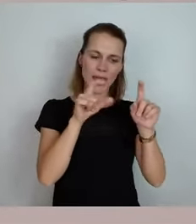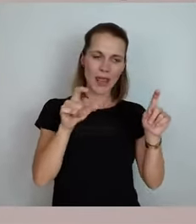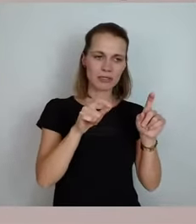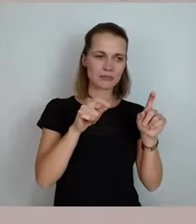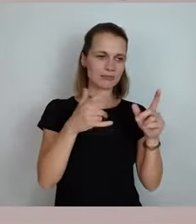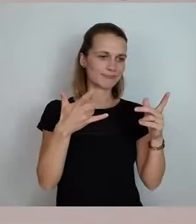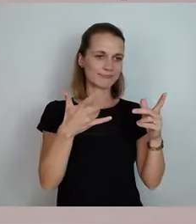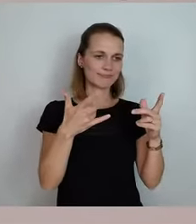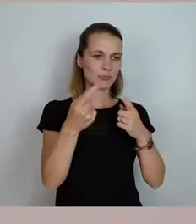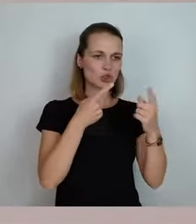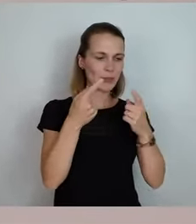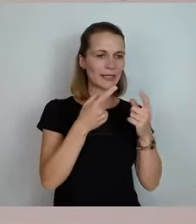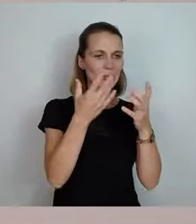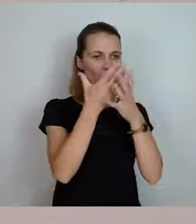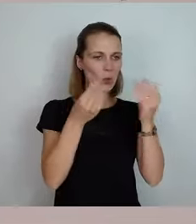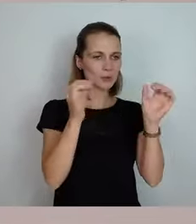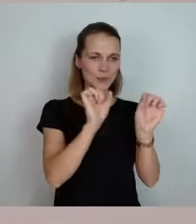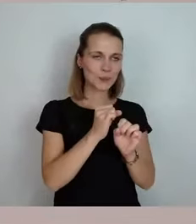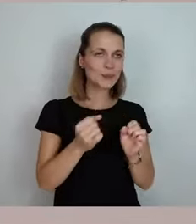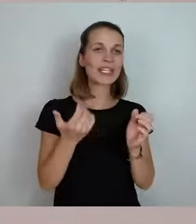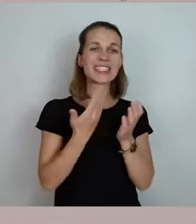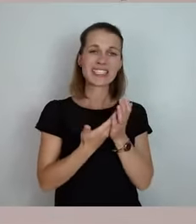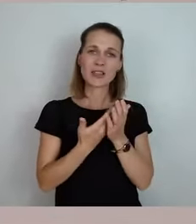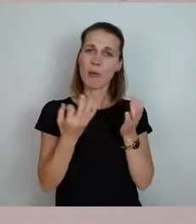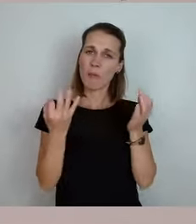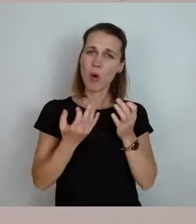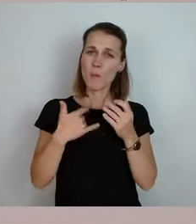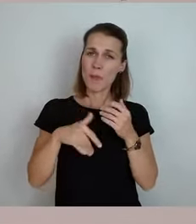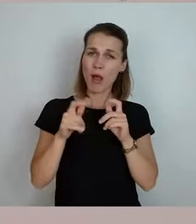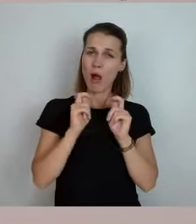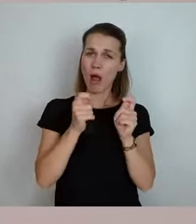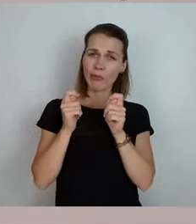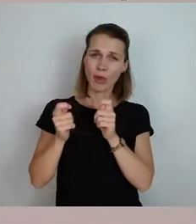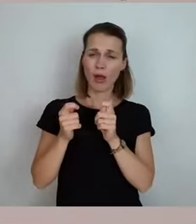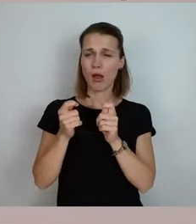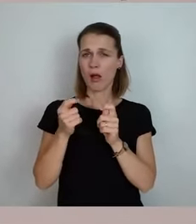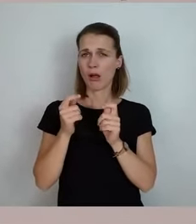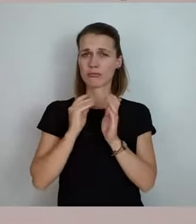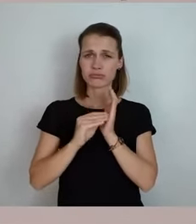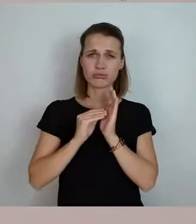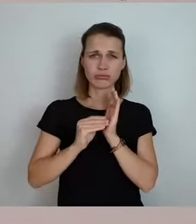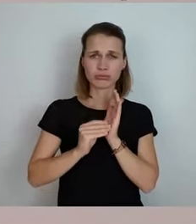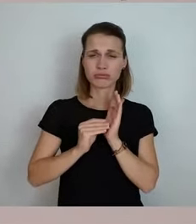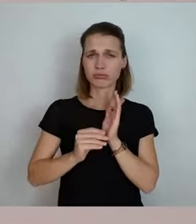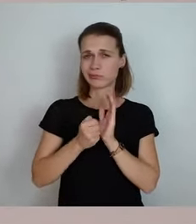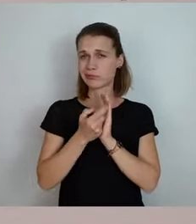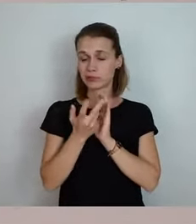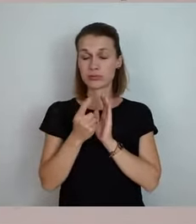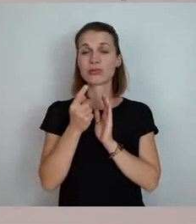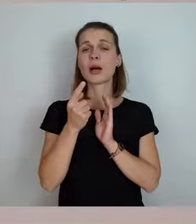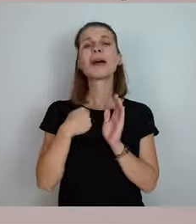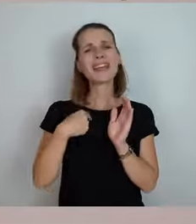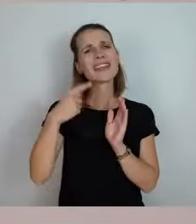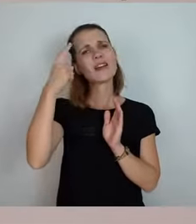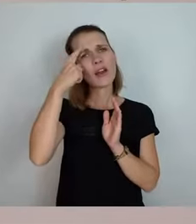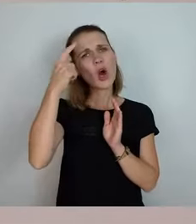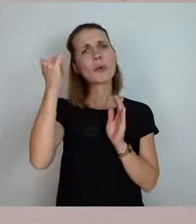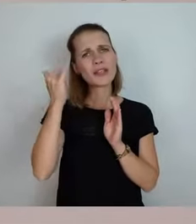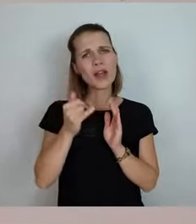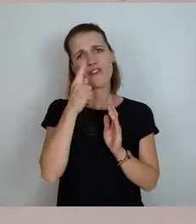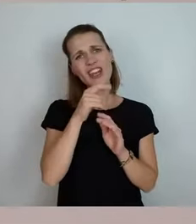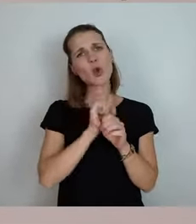Bürokratie verbunden. Ich glaube allerdings schon, wenn wir aus dieser Corona-Zeit rauskommen wollen, und Sie müssen ja sehen,